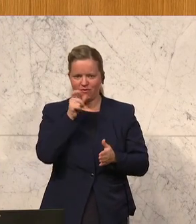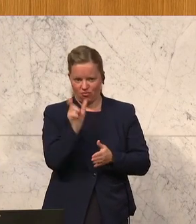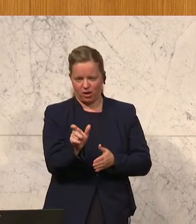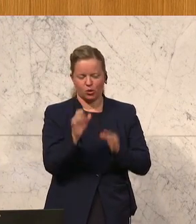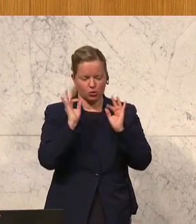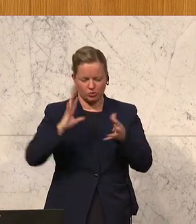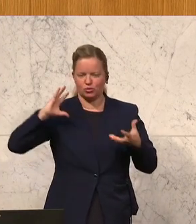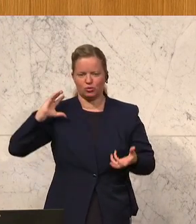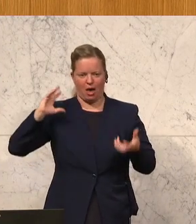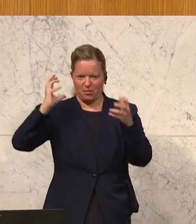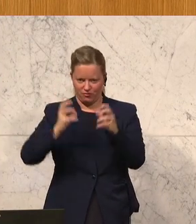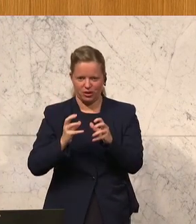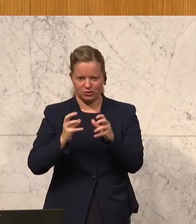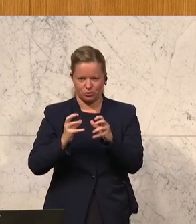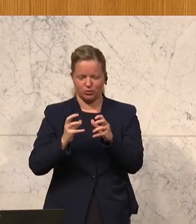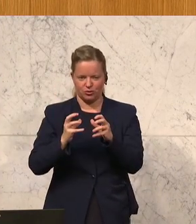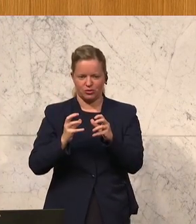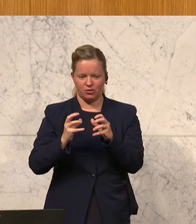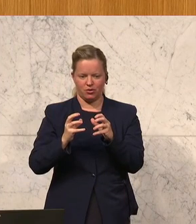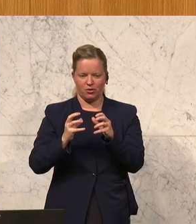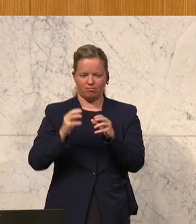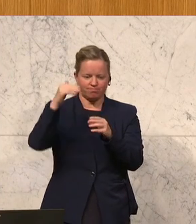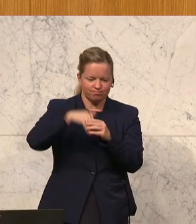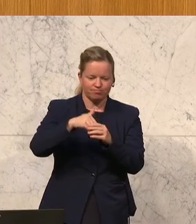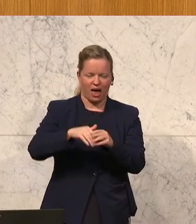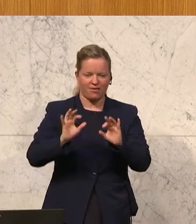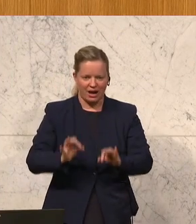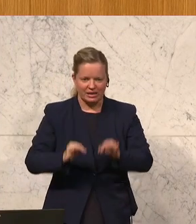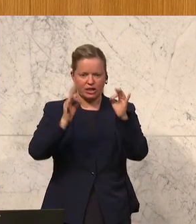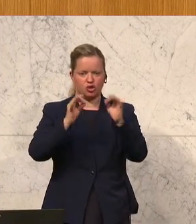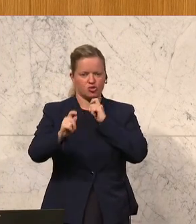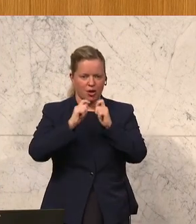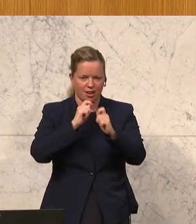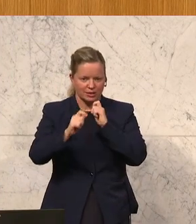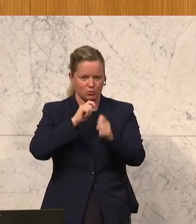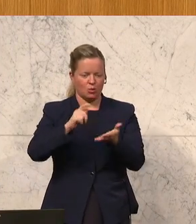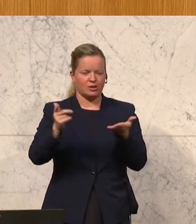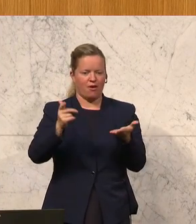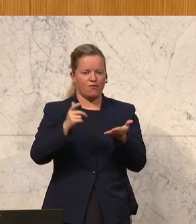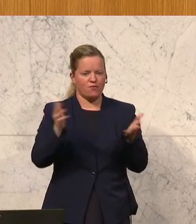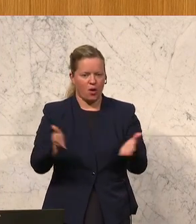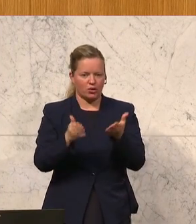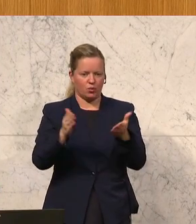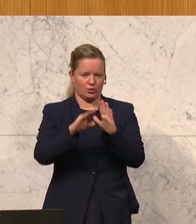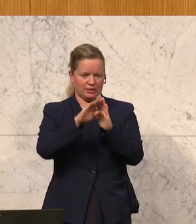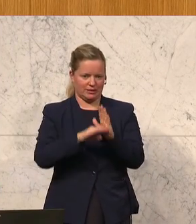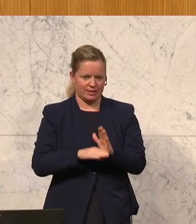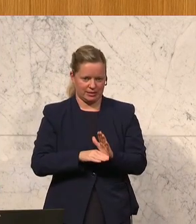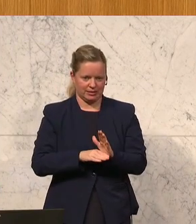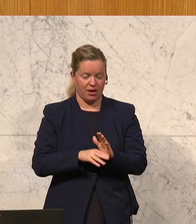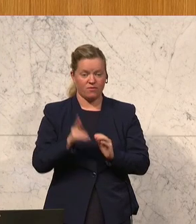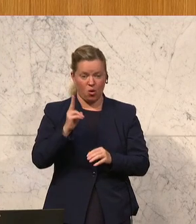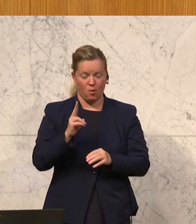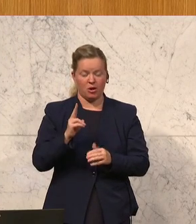gute Zusammenfassung über dieses Qualitätsjournalismusförderungsgesetz, weil es schon ein Zeitl